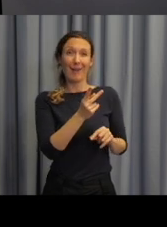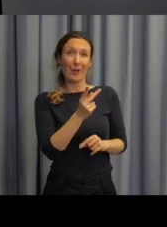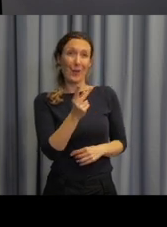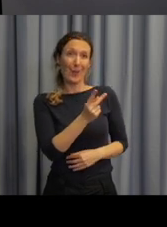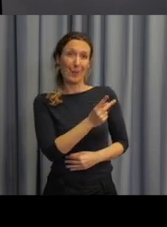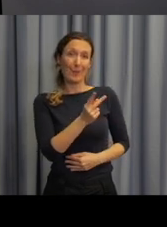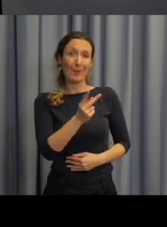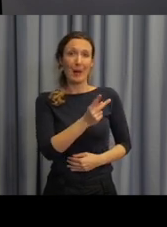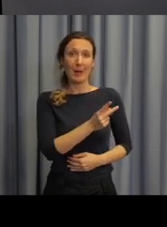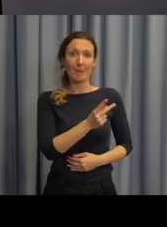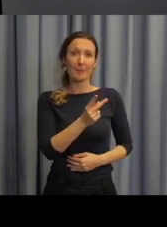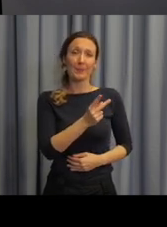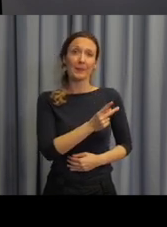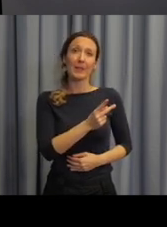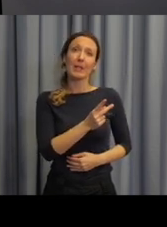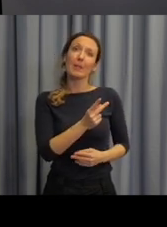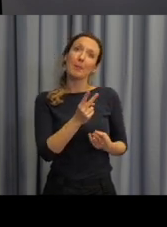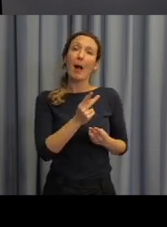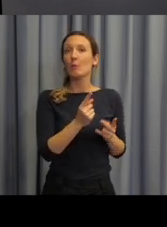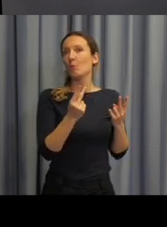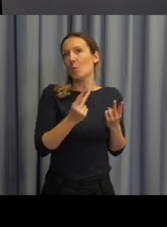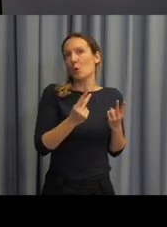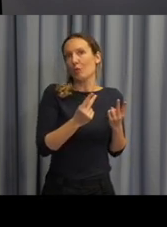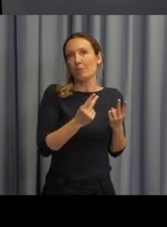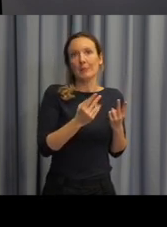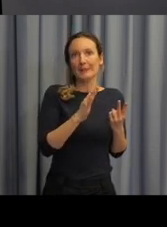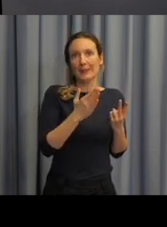dodržují takový určitý stejný rámec